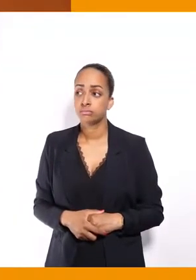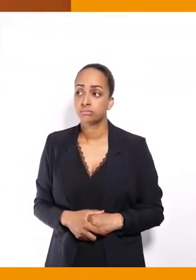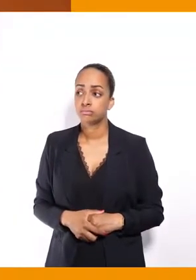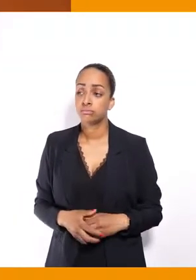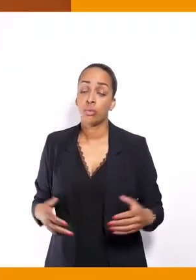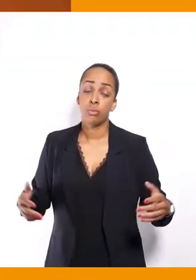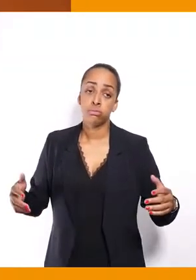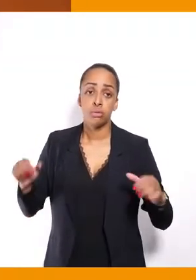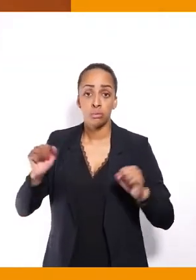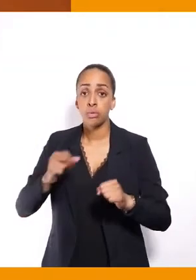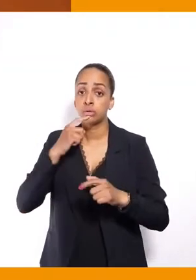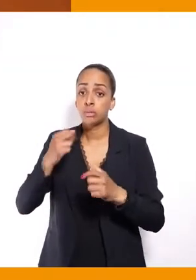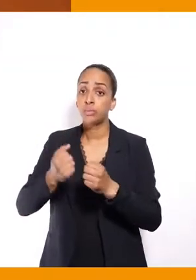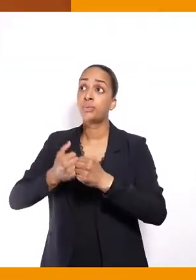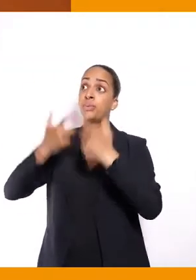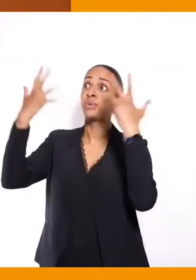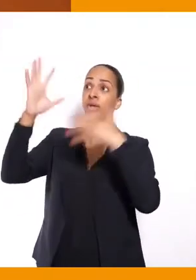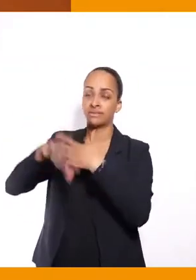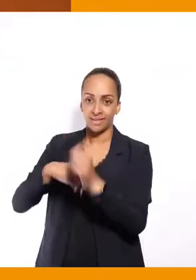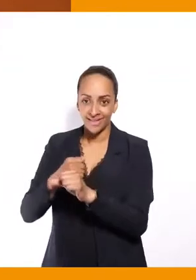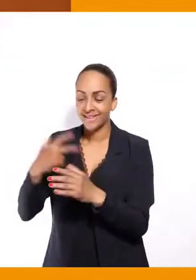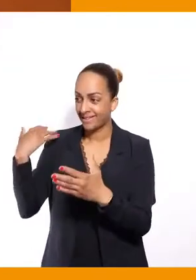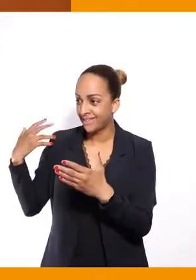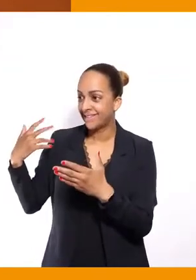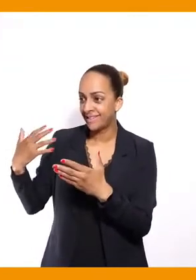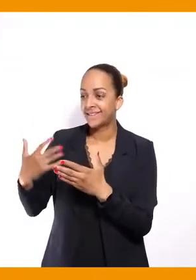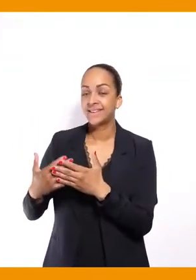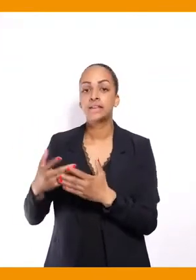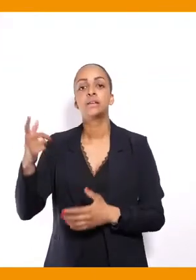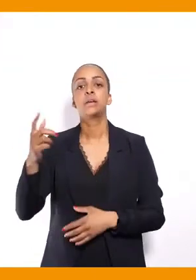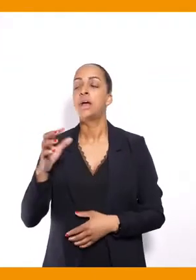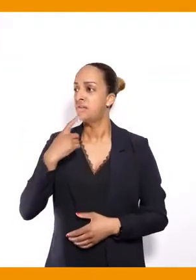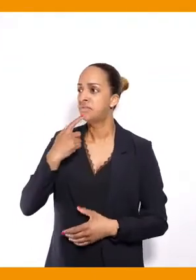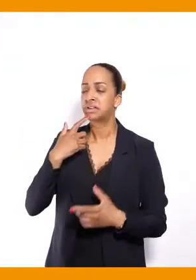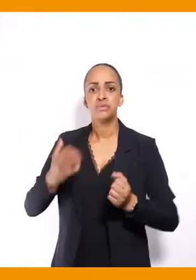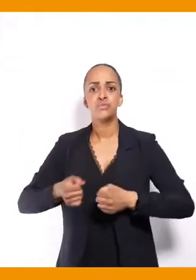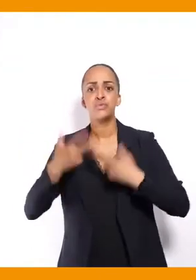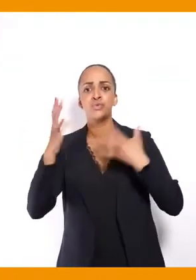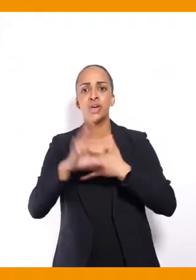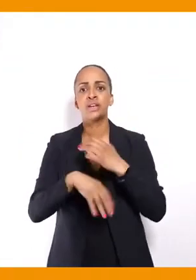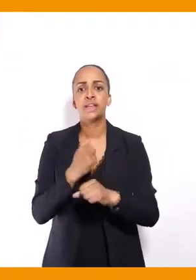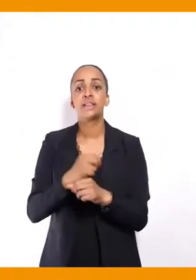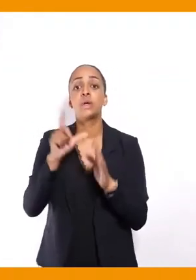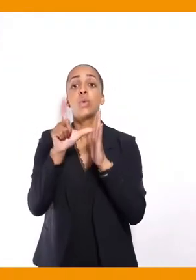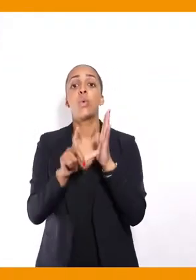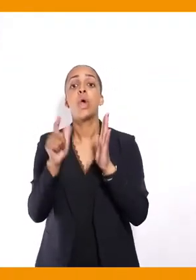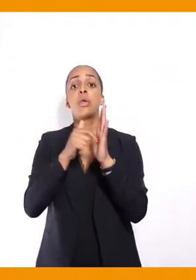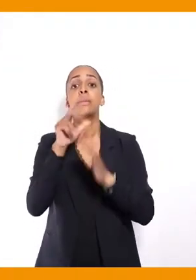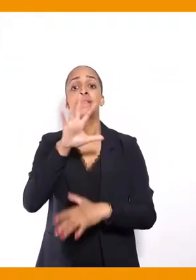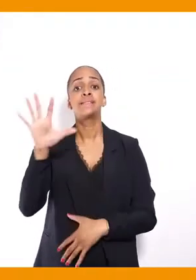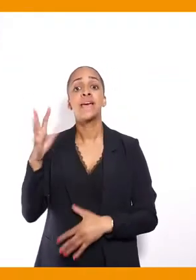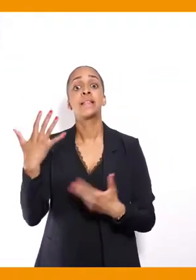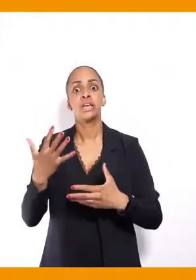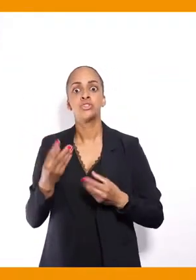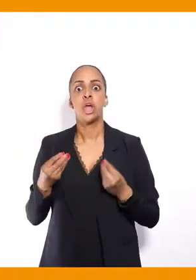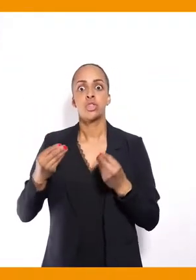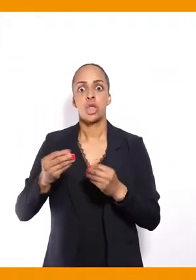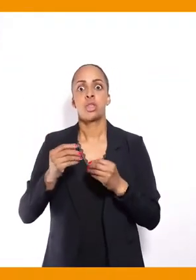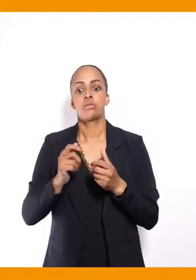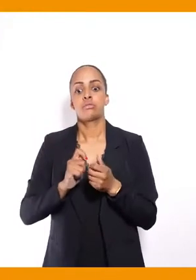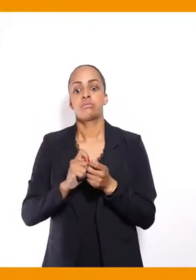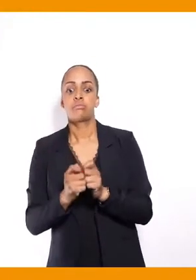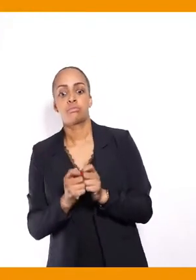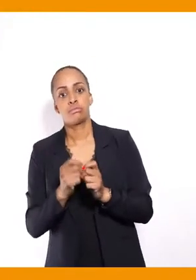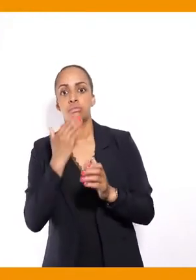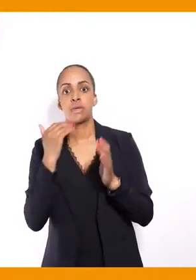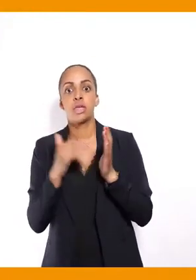des années et des années en tout cas, qu'il est prisé. Des années et des années, que déjà, la loi de 2005 avait apporté une amélioration sur l'accessibilité des